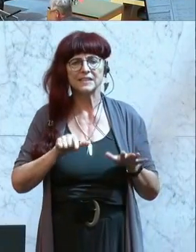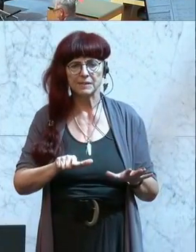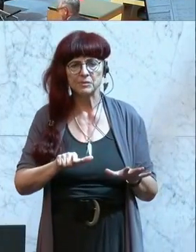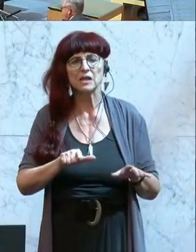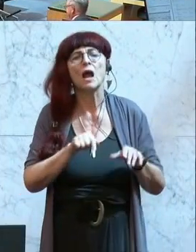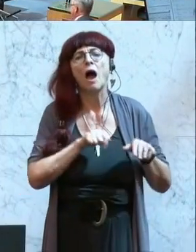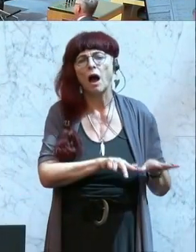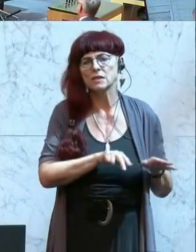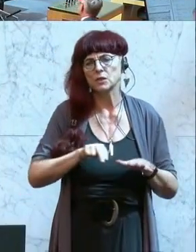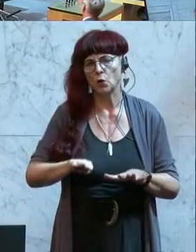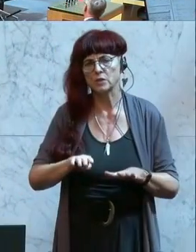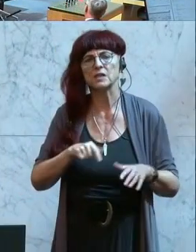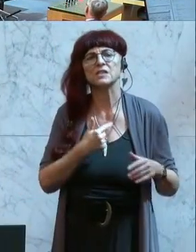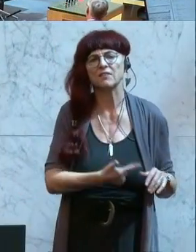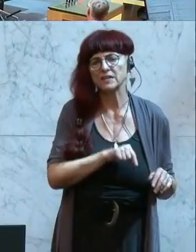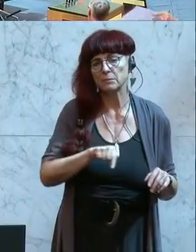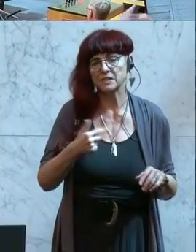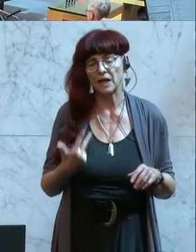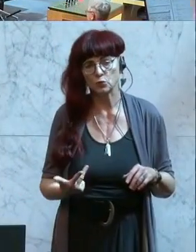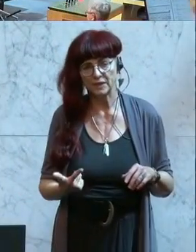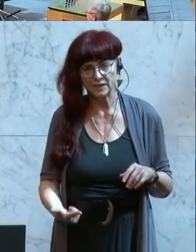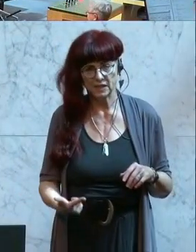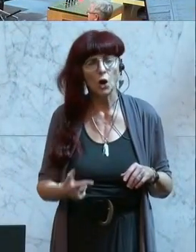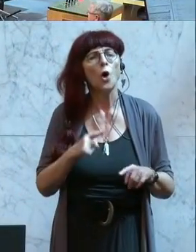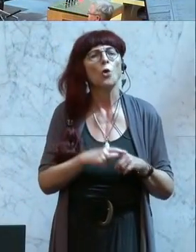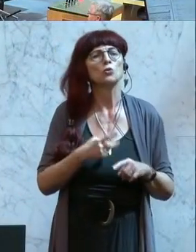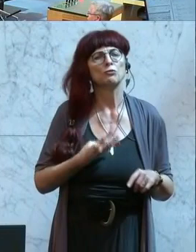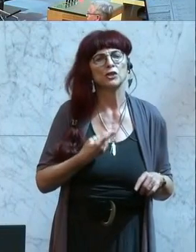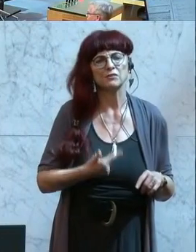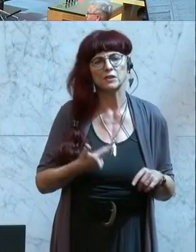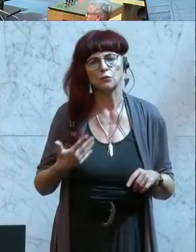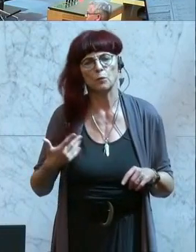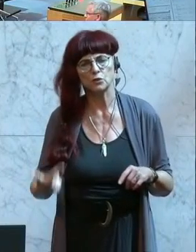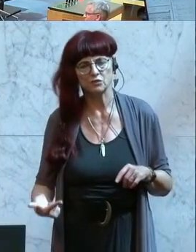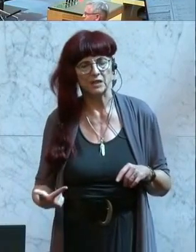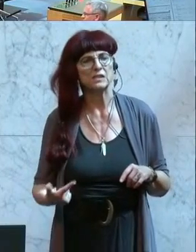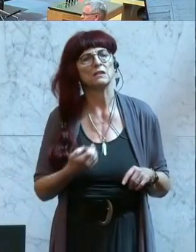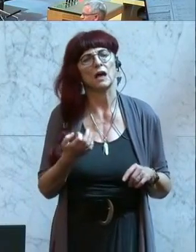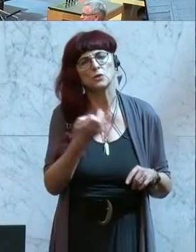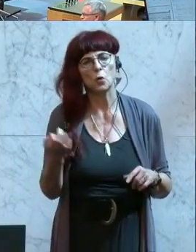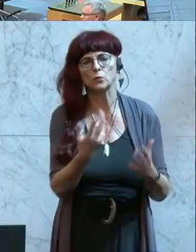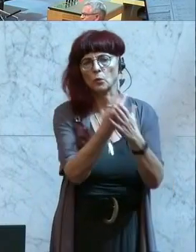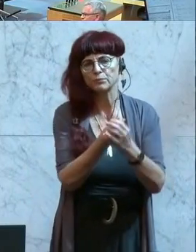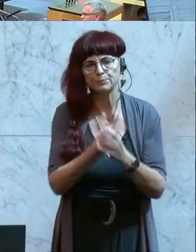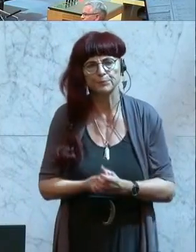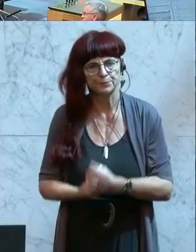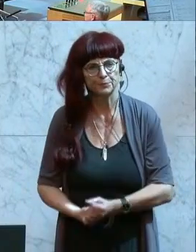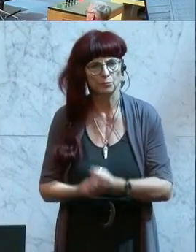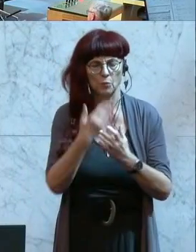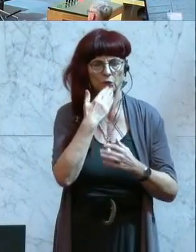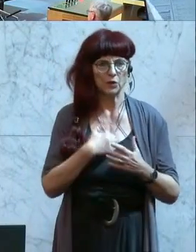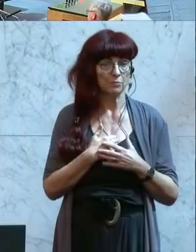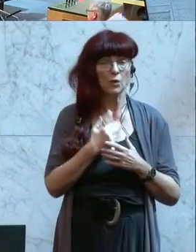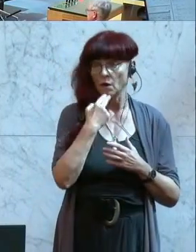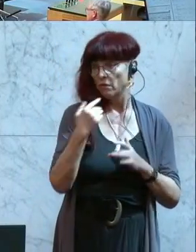Lesung und drei werden enderledigt. Jetzt gleich kommt dann das Kinderrechte-Volksbegehren. Das wurde von mehr